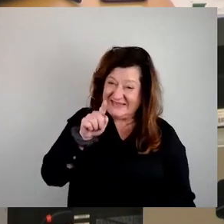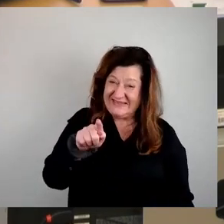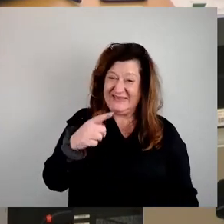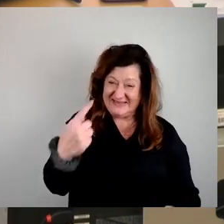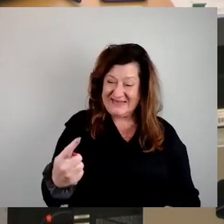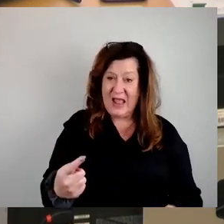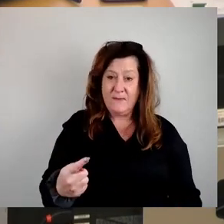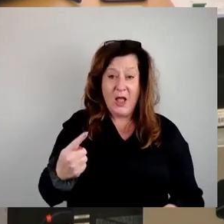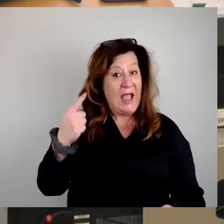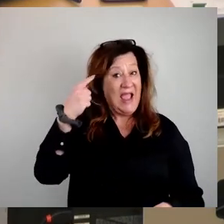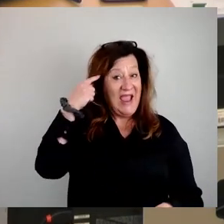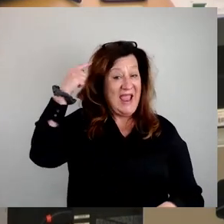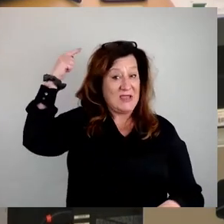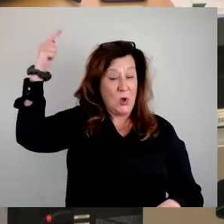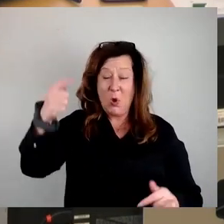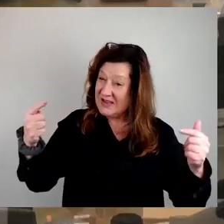jede Form